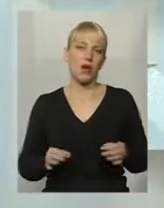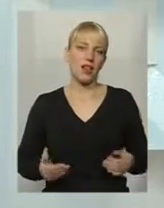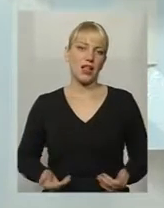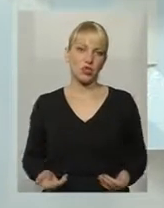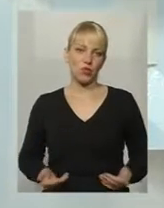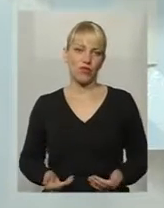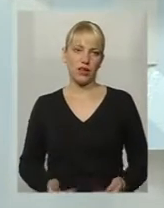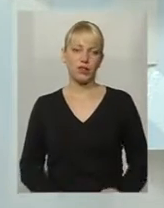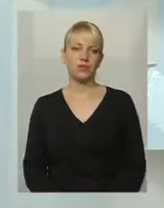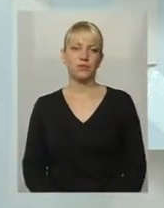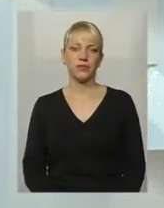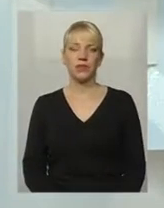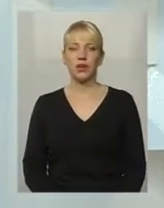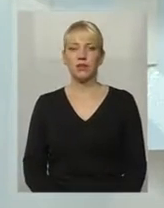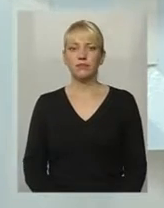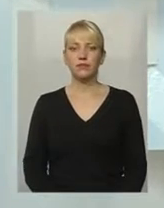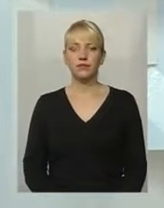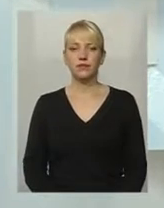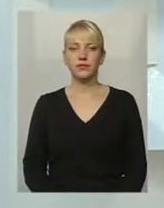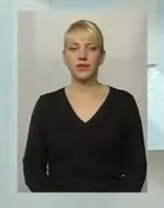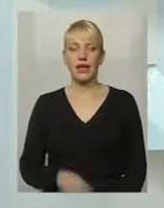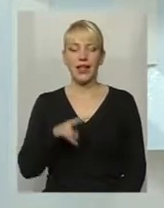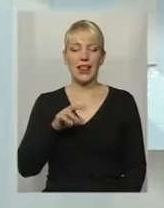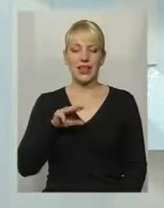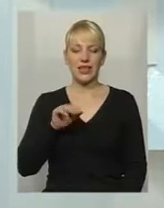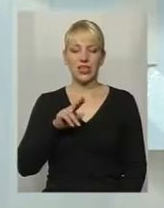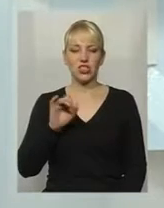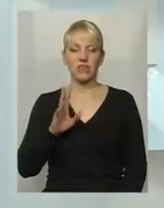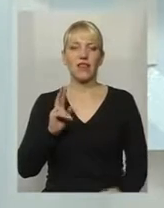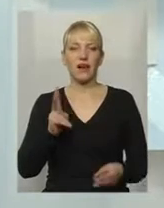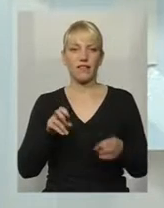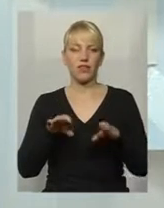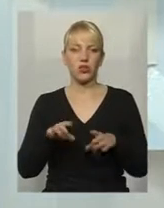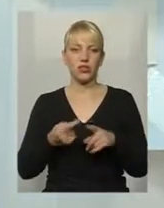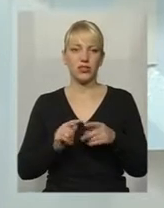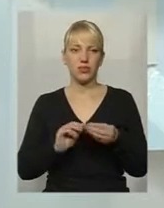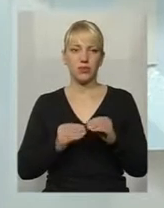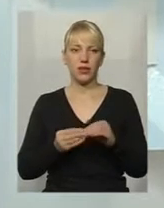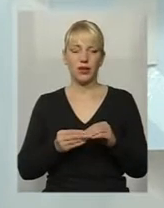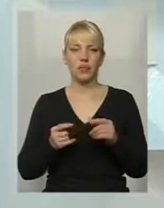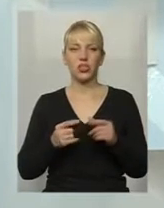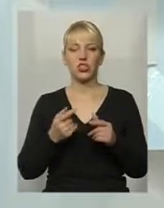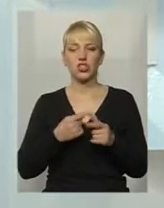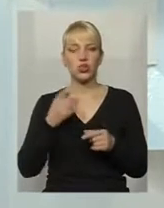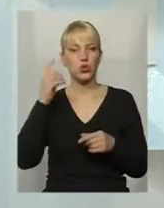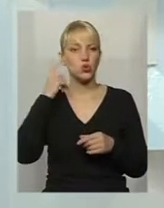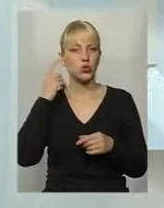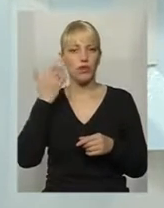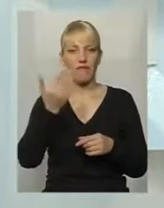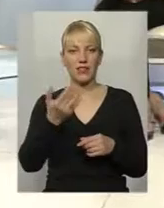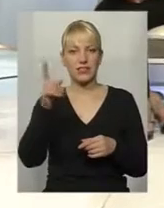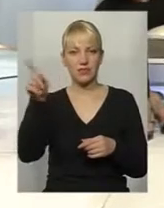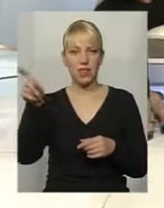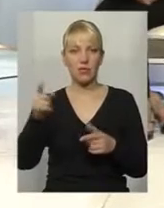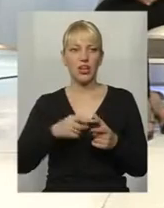Скажіть, будь ласка, а як на Литичівщині вирішуються ці проблеми? Ну, намагаємо... Чи чують вас там? Чи